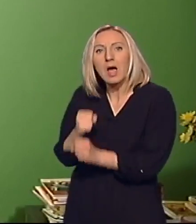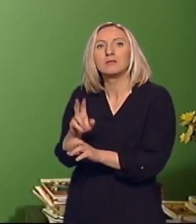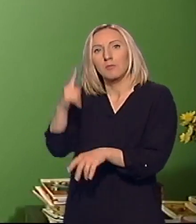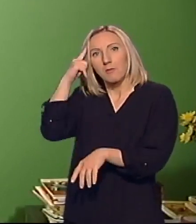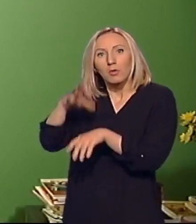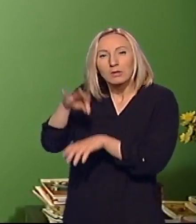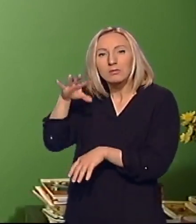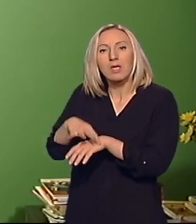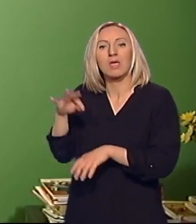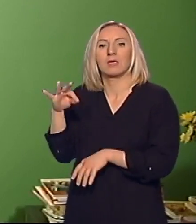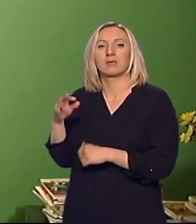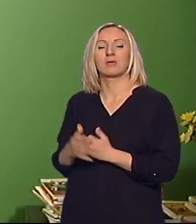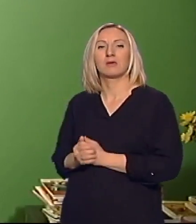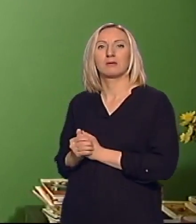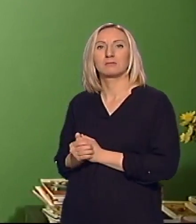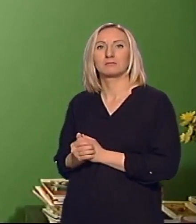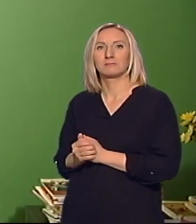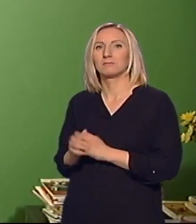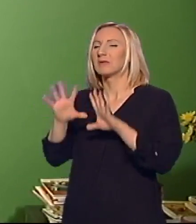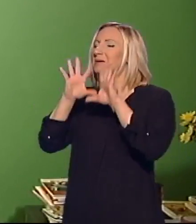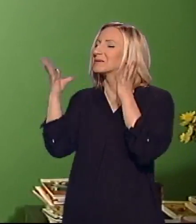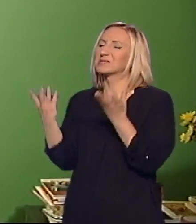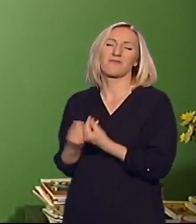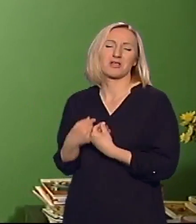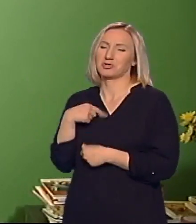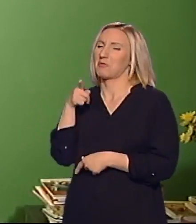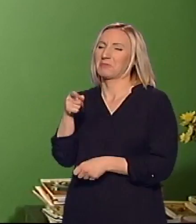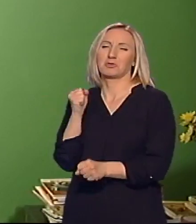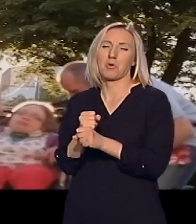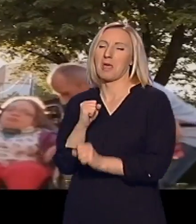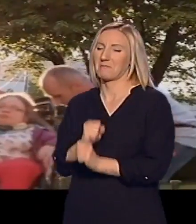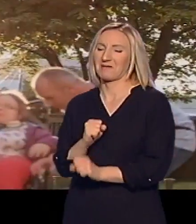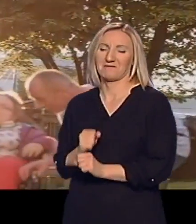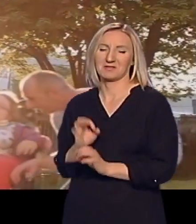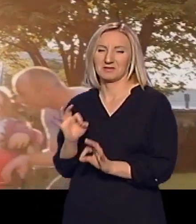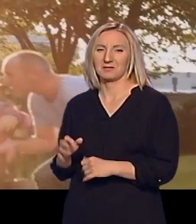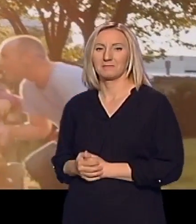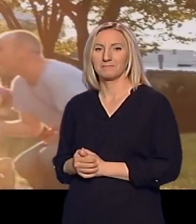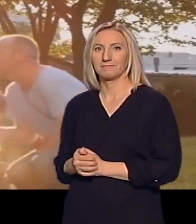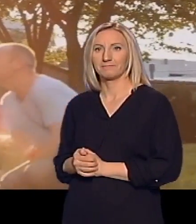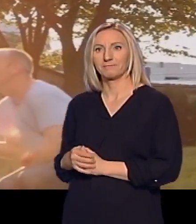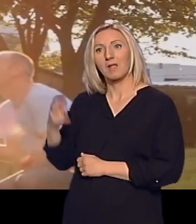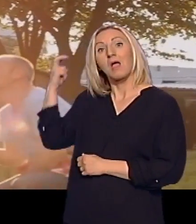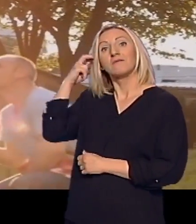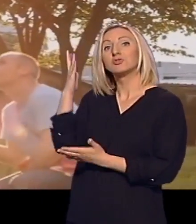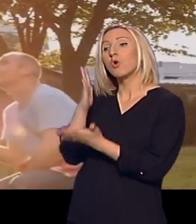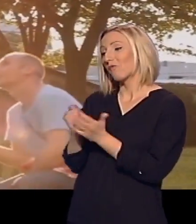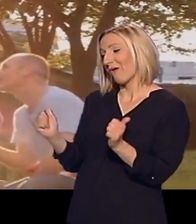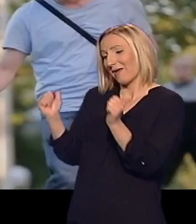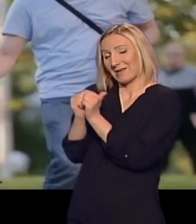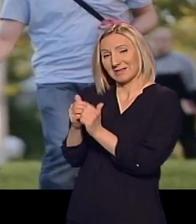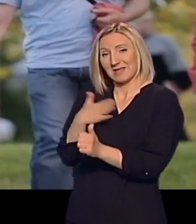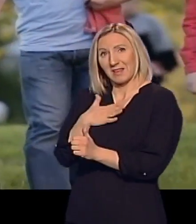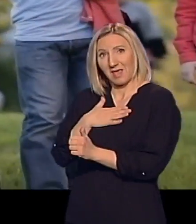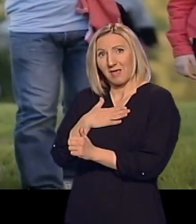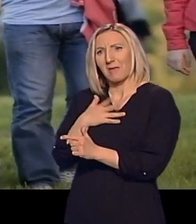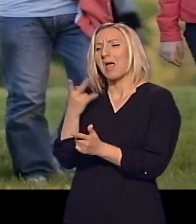ideje, prosto sve ćemo mi to napraviti. Višnja uvek ide sa nama, zapravo sem na neke